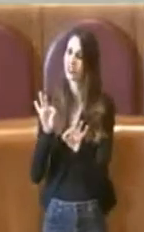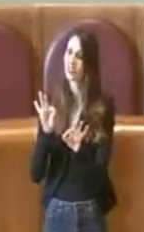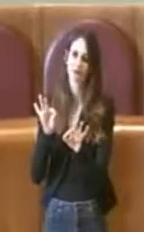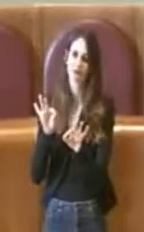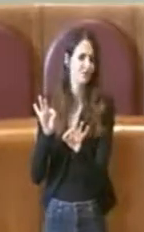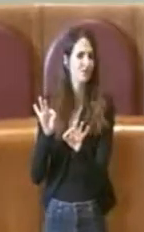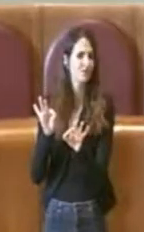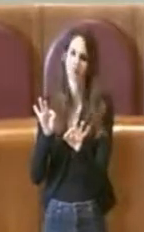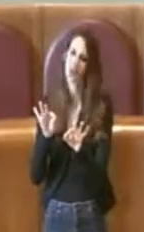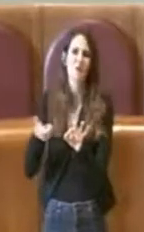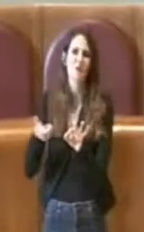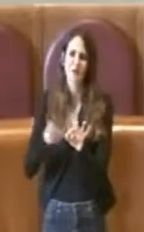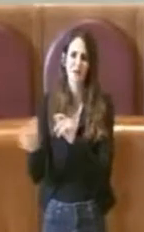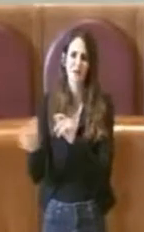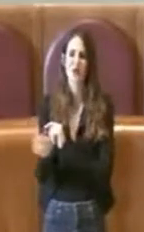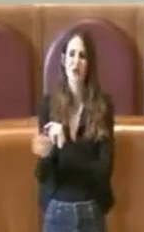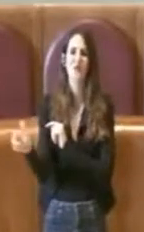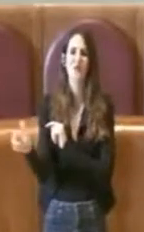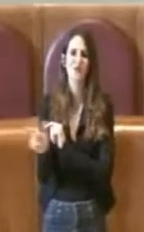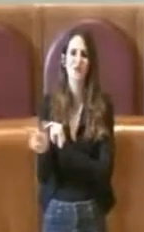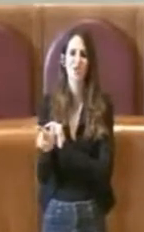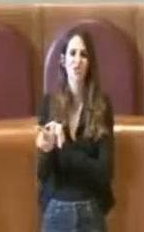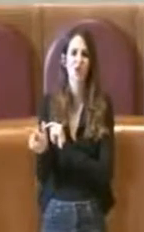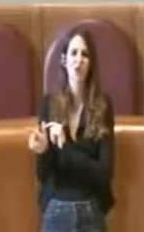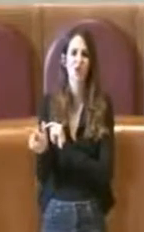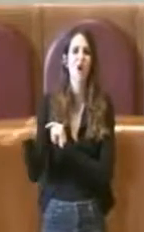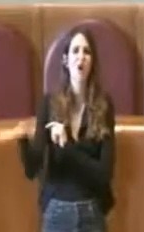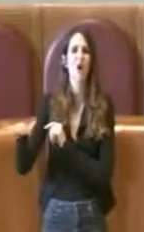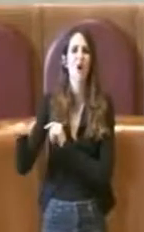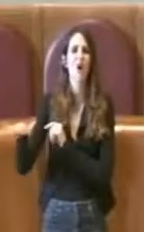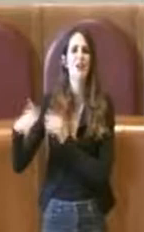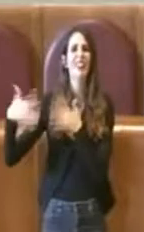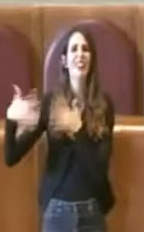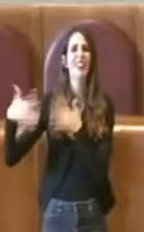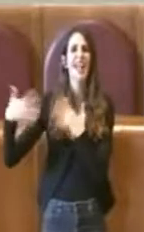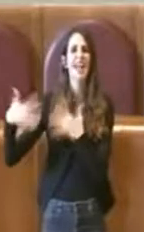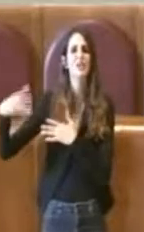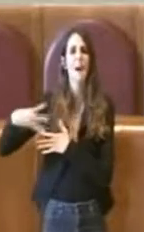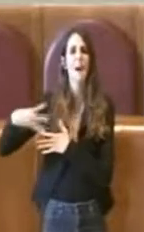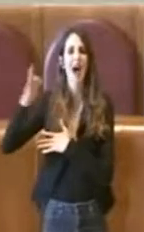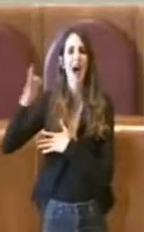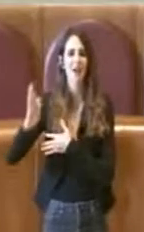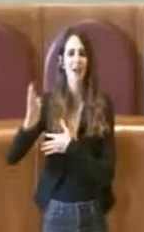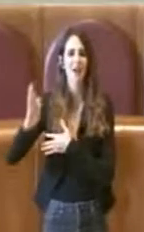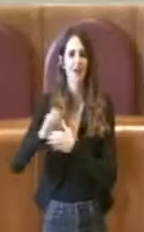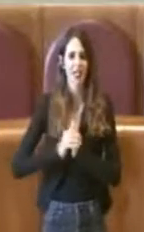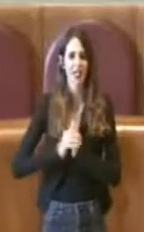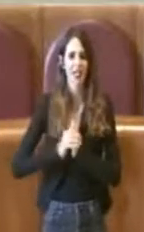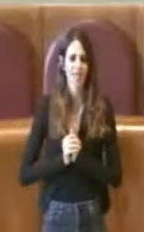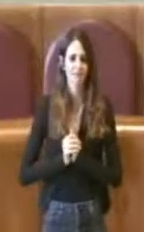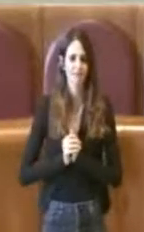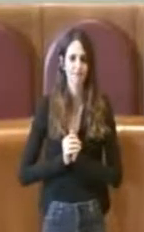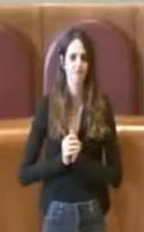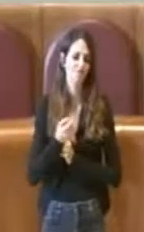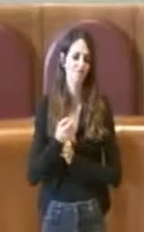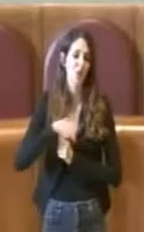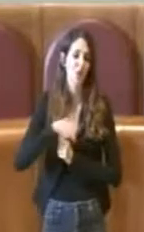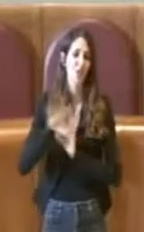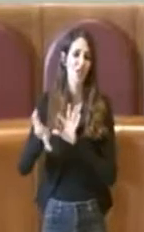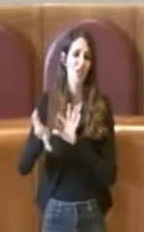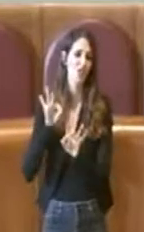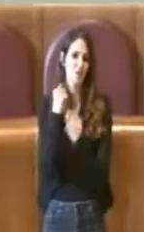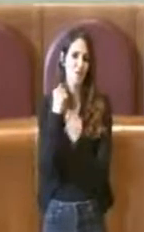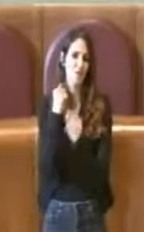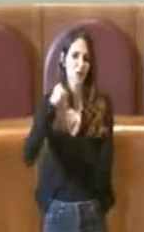della riserva di Decima Malafede per collocare queste nuove edificazioni. Però, come